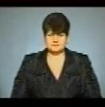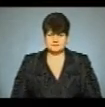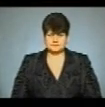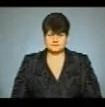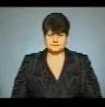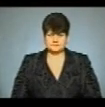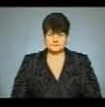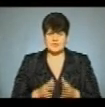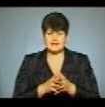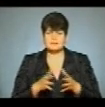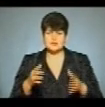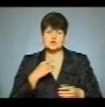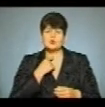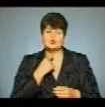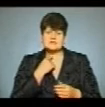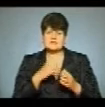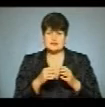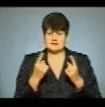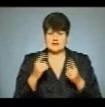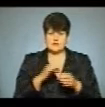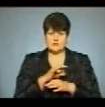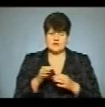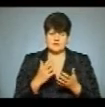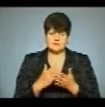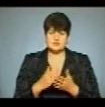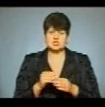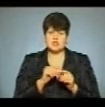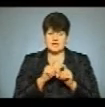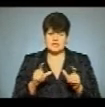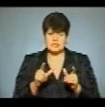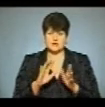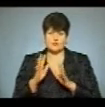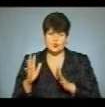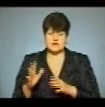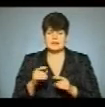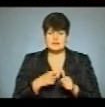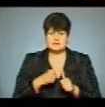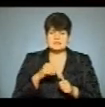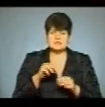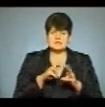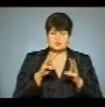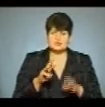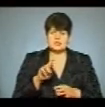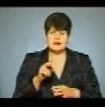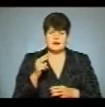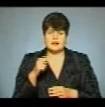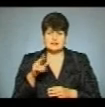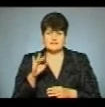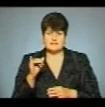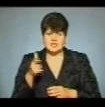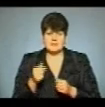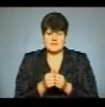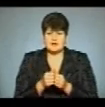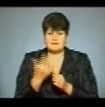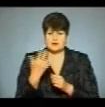Найбільше голосів серед великих проєктів набрав шкільний дворик імені Святої Ядвіги, який має бути облаштований біля п'ятої